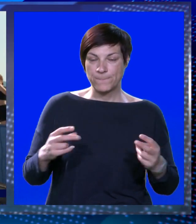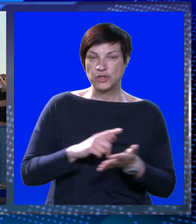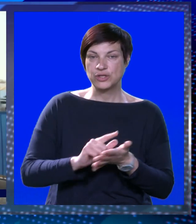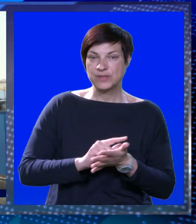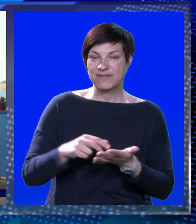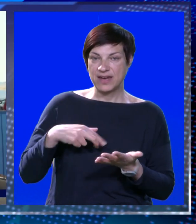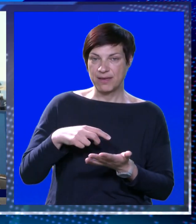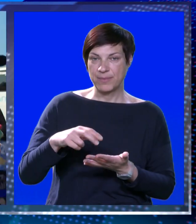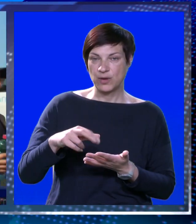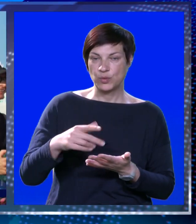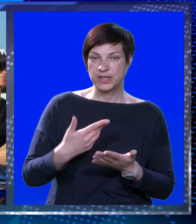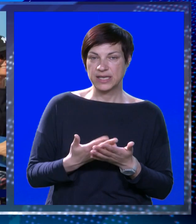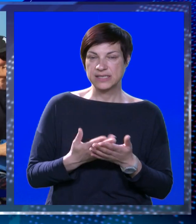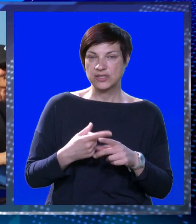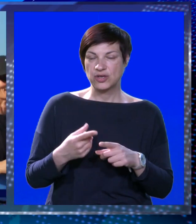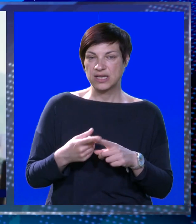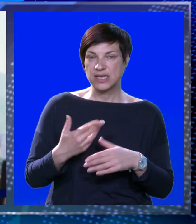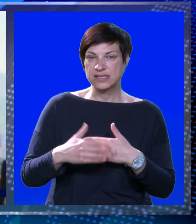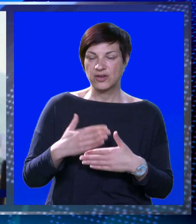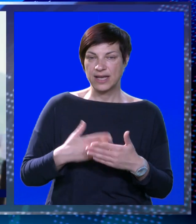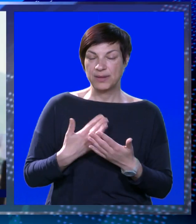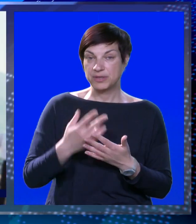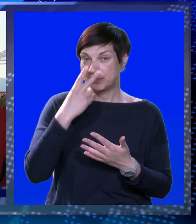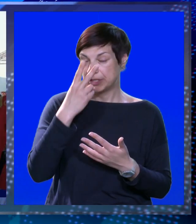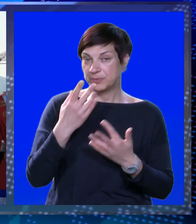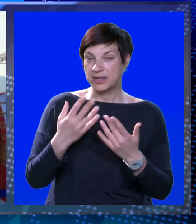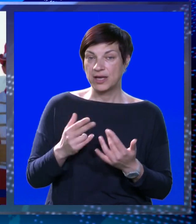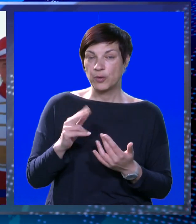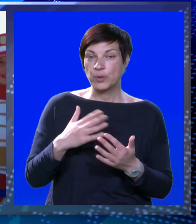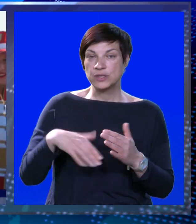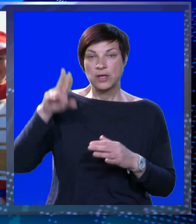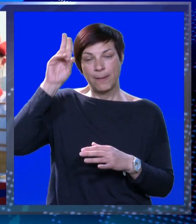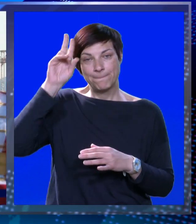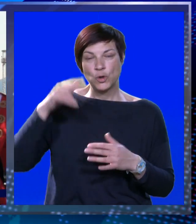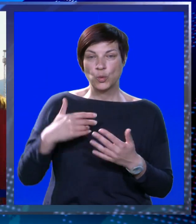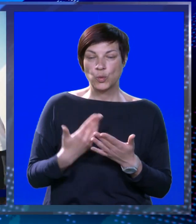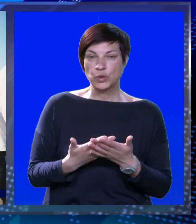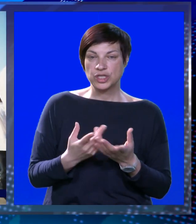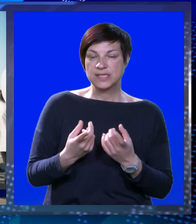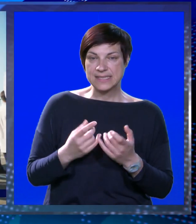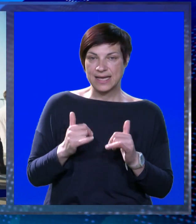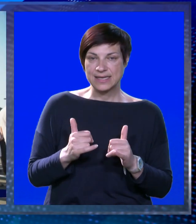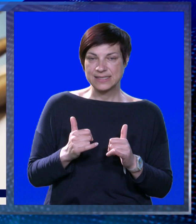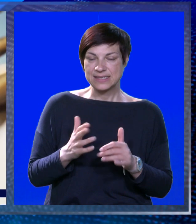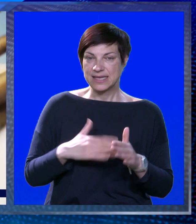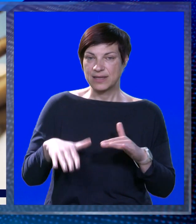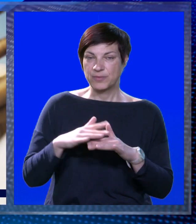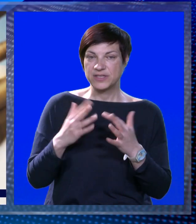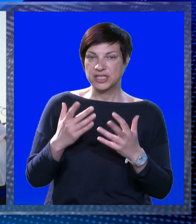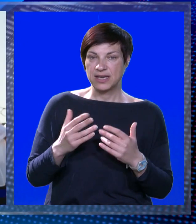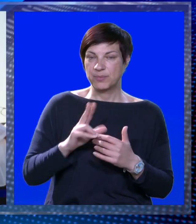za vrijeme trajanja utrke iz tog razloga je taj neki limit pa ćemo vidjeti ukoliko postoji neka mogućnost ali za sada